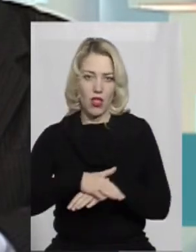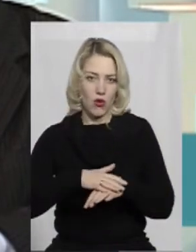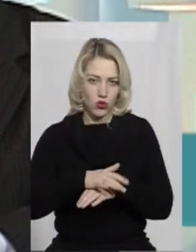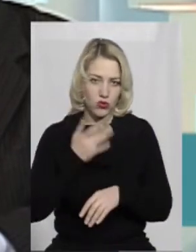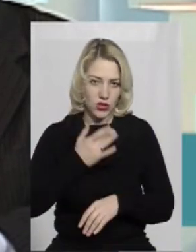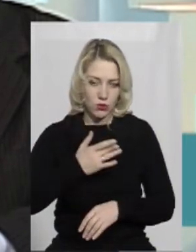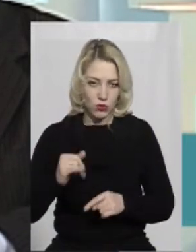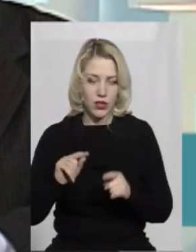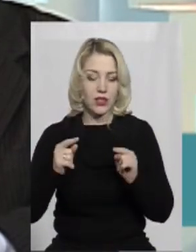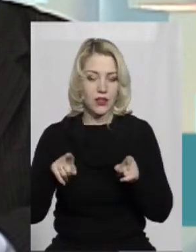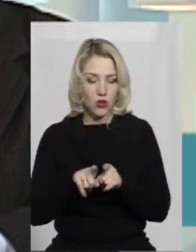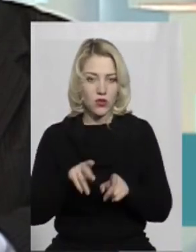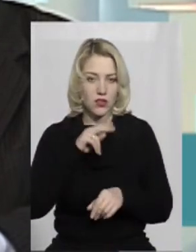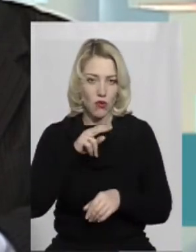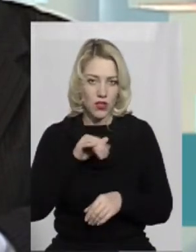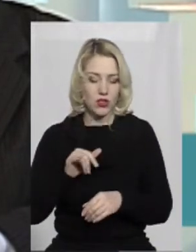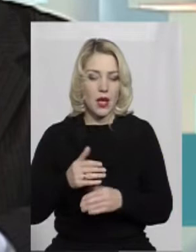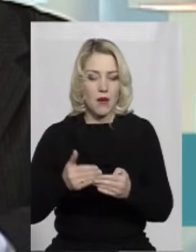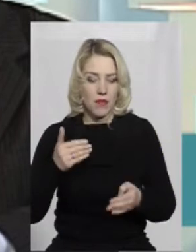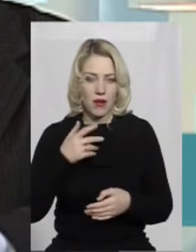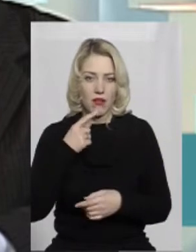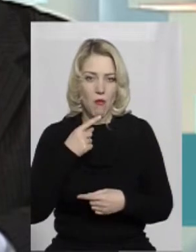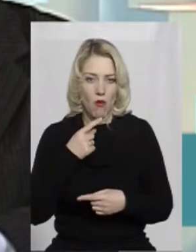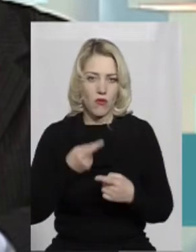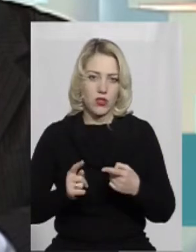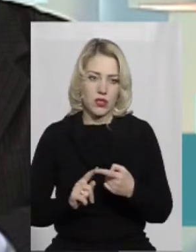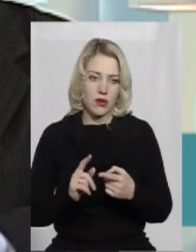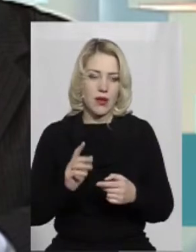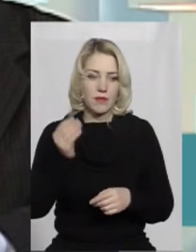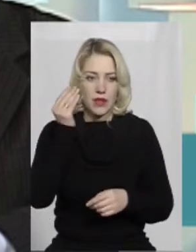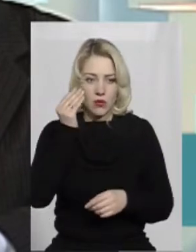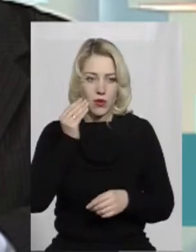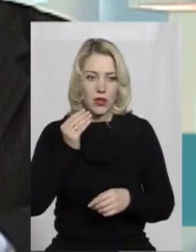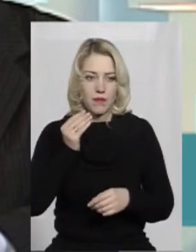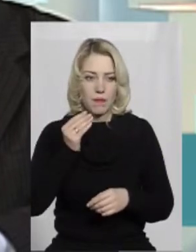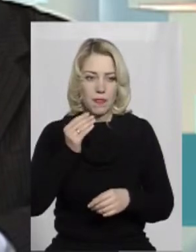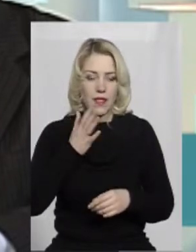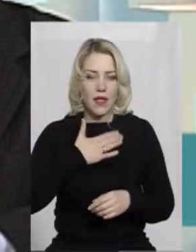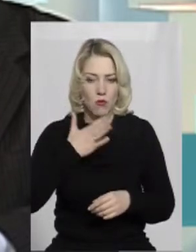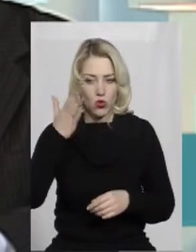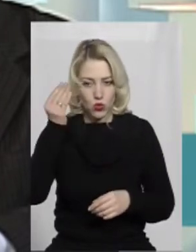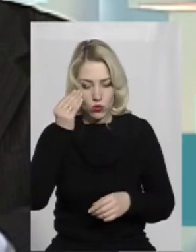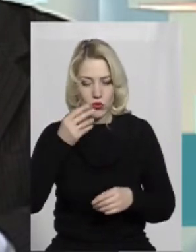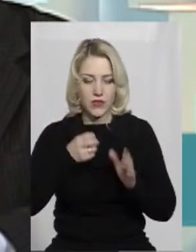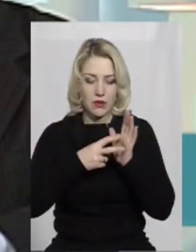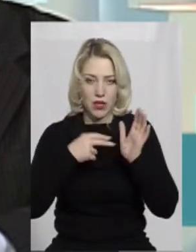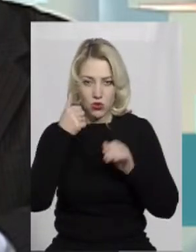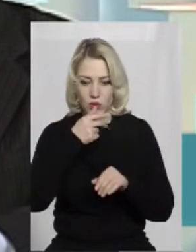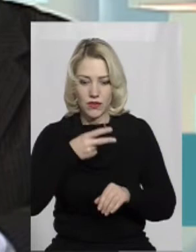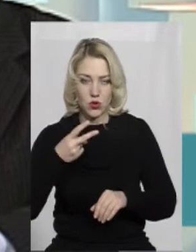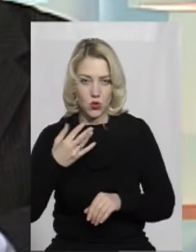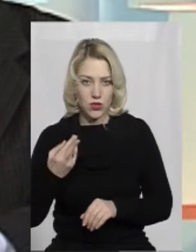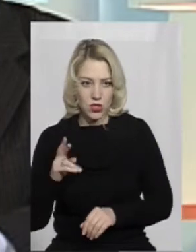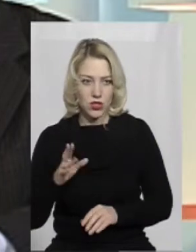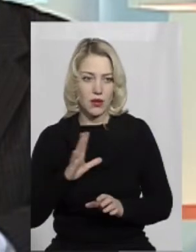Також слід зауважити, що передумовою, на мою думку, в цього було підписання у 2018 році, також 22 січня,